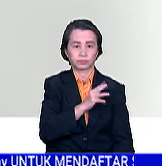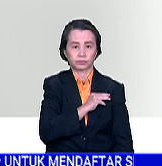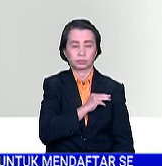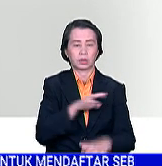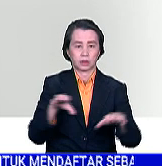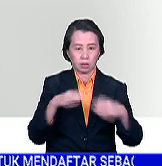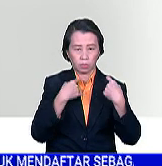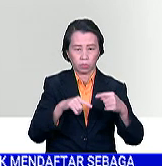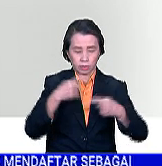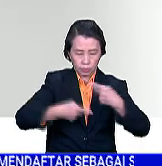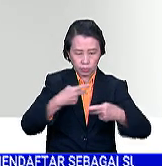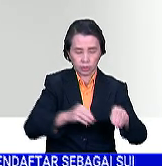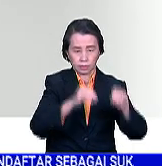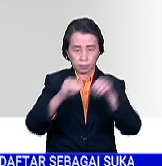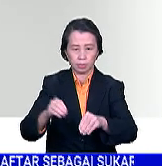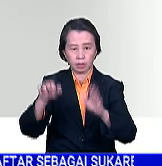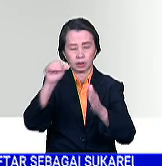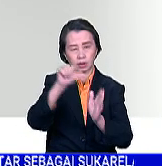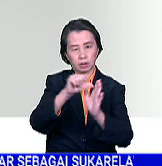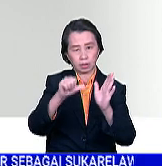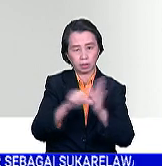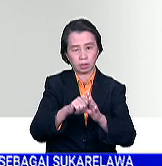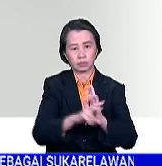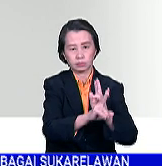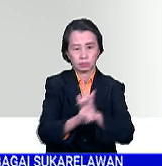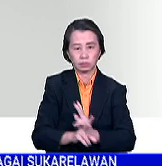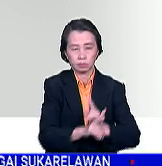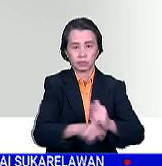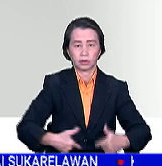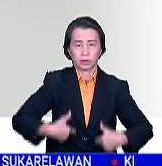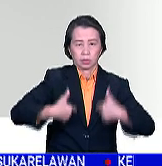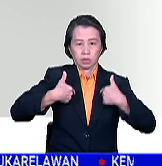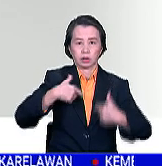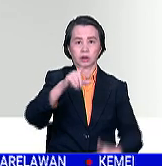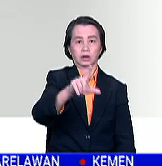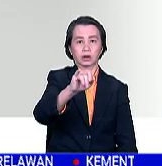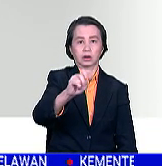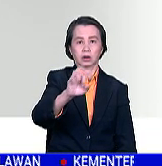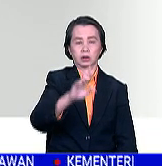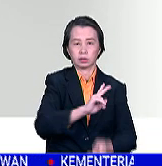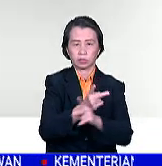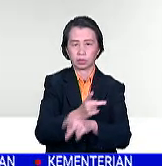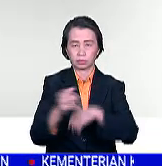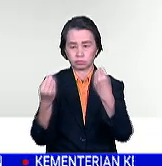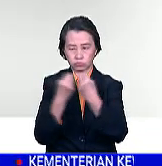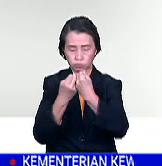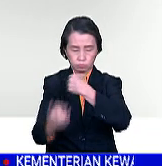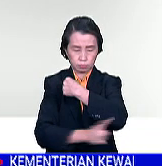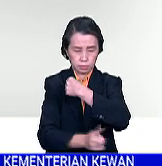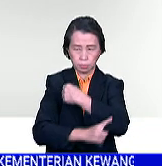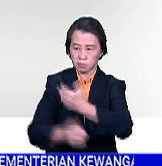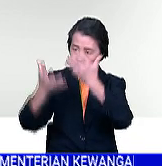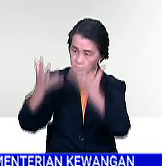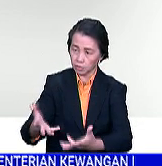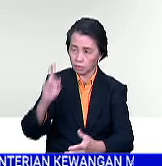sedang melaksanakan proses pindaan ke atas Akta Pemuliharaan Hidupan Liar 2010 supaya kadar hukuman dan penalti lebih berat